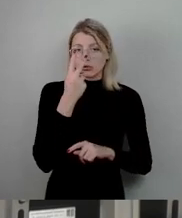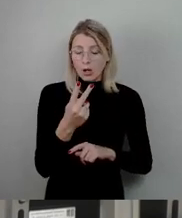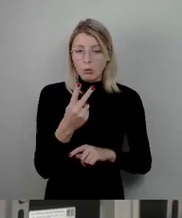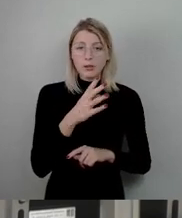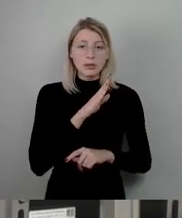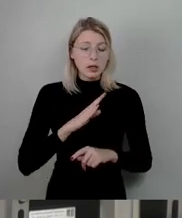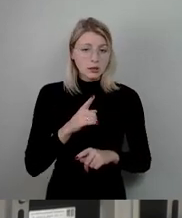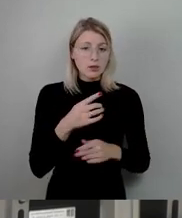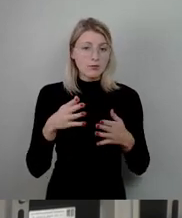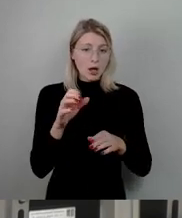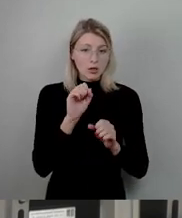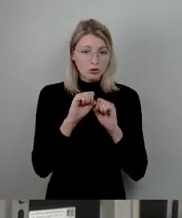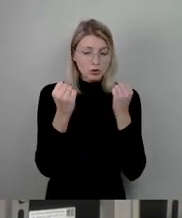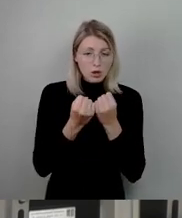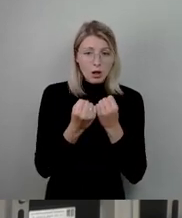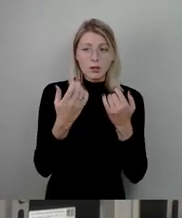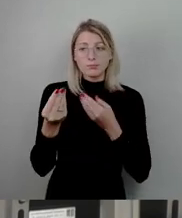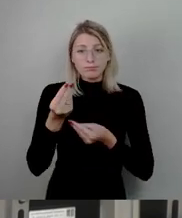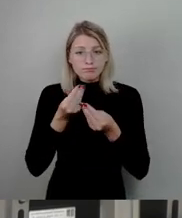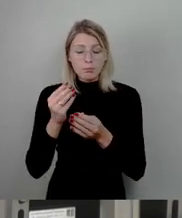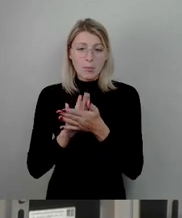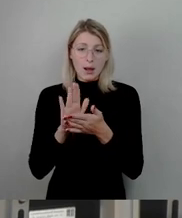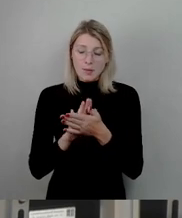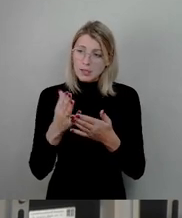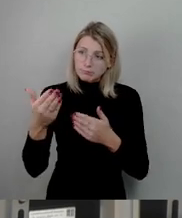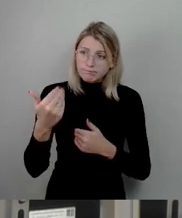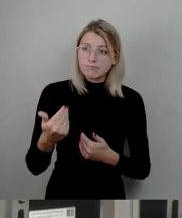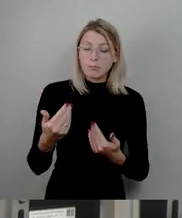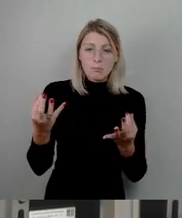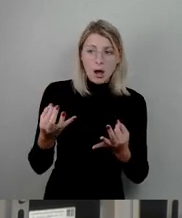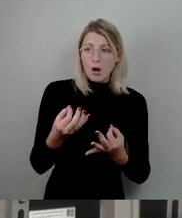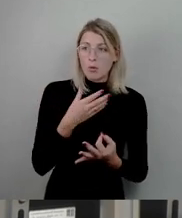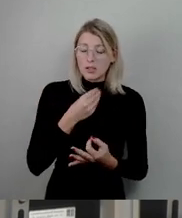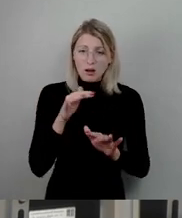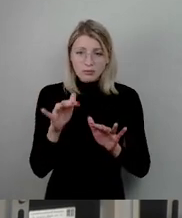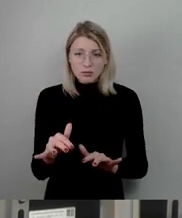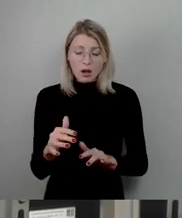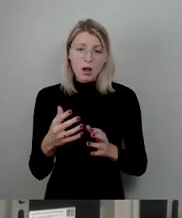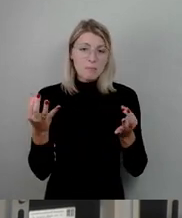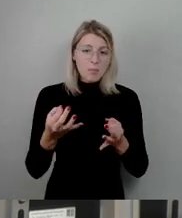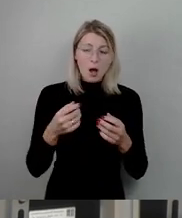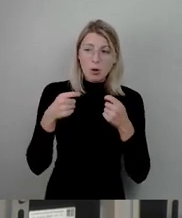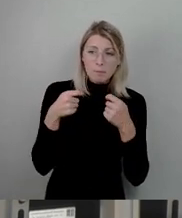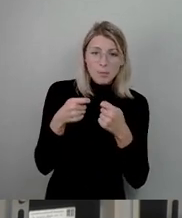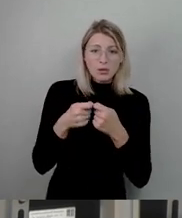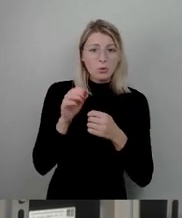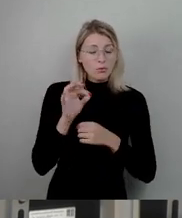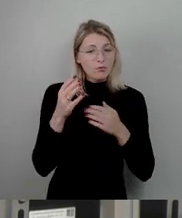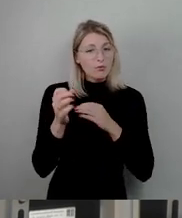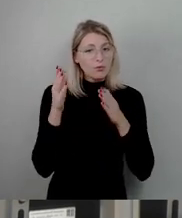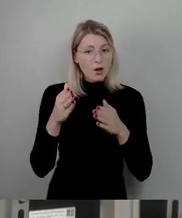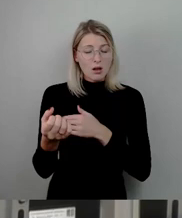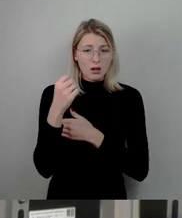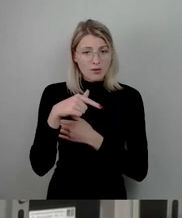Gesprächen in Haftung zu nehmen, zu sagen, wir brauchen das für die langfristige Bindung von Fachkräften, nicht nur in Dresden,